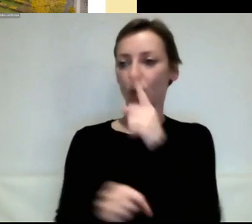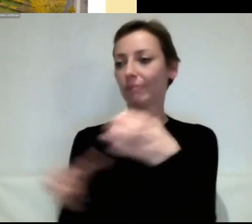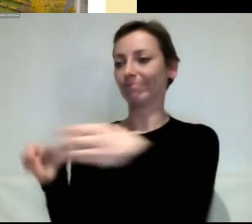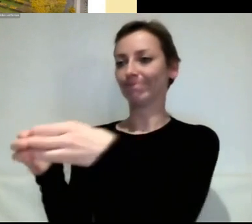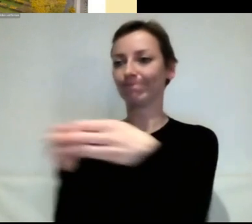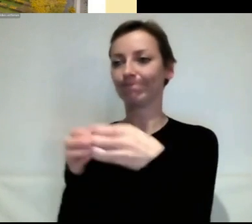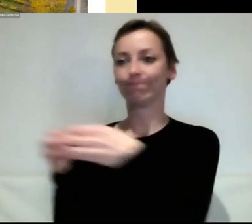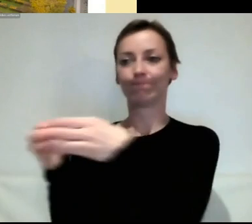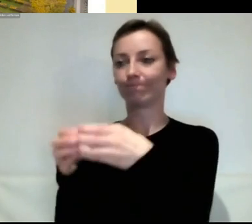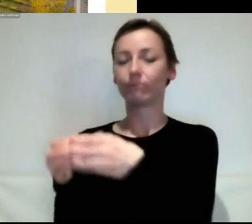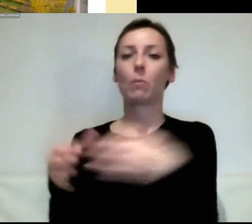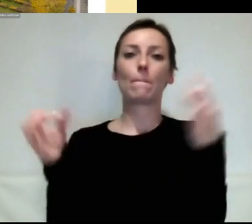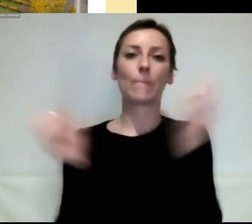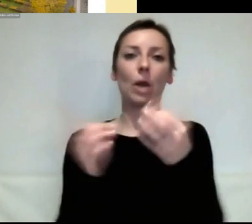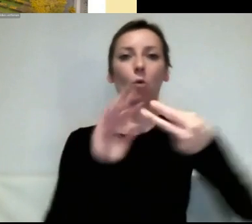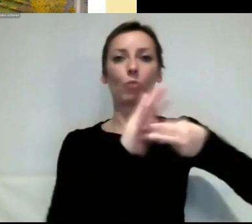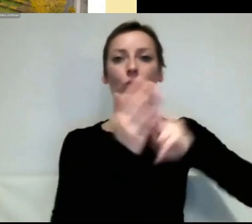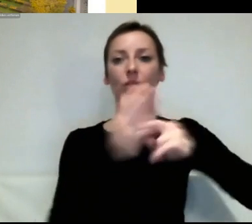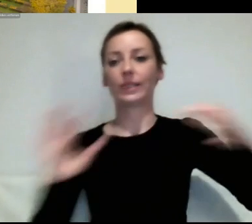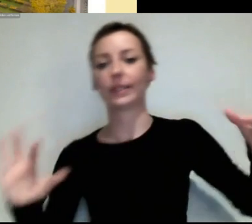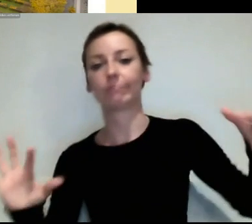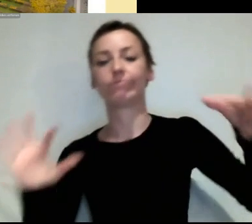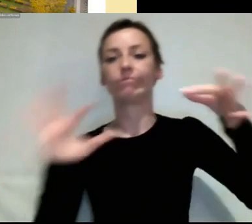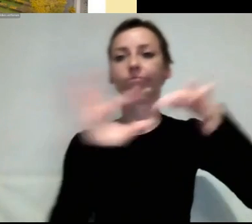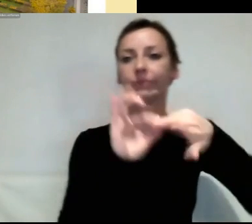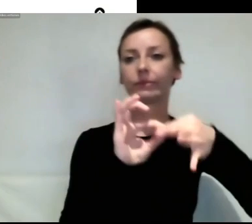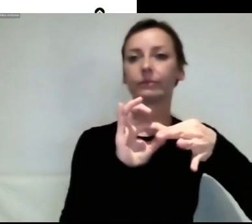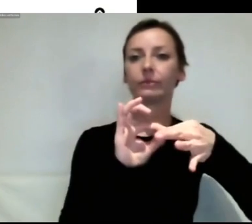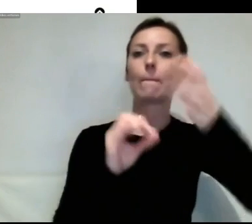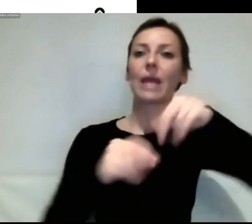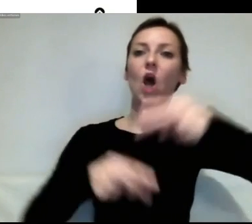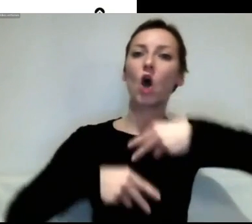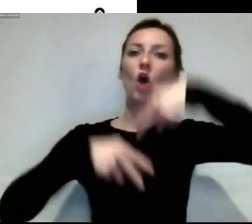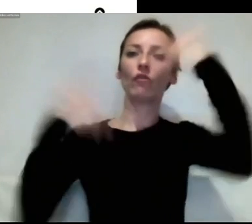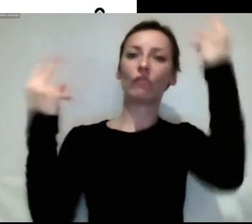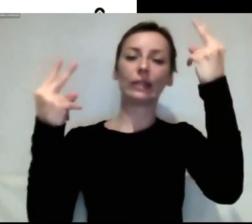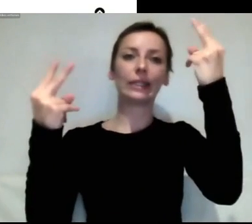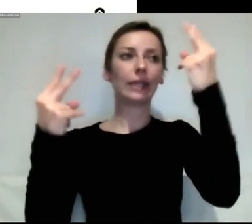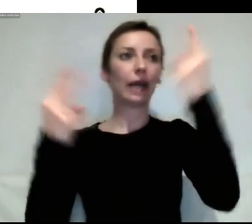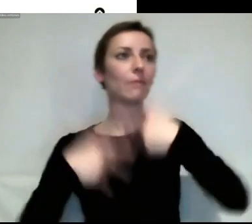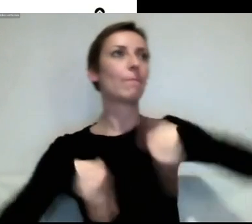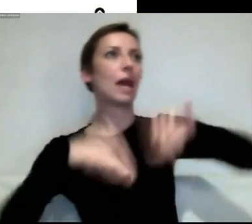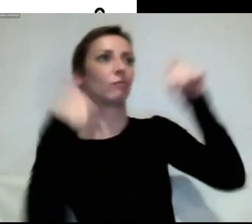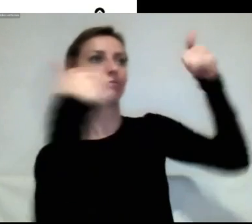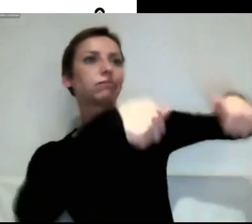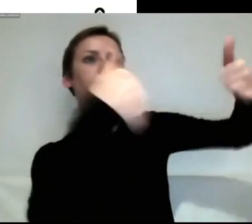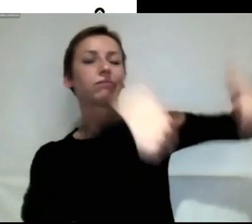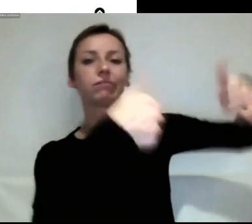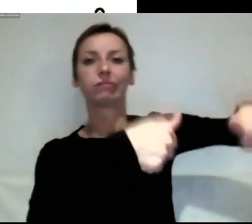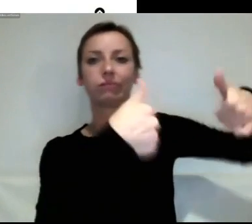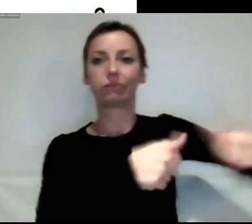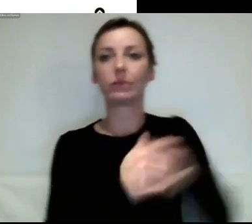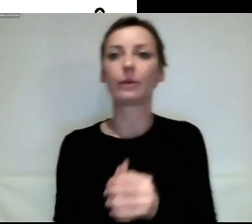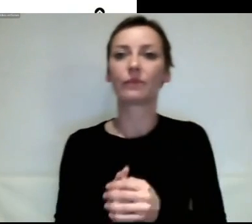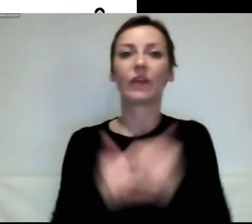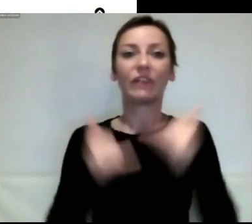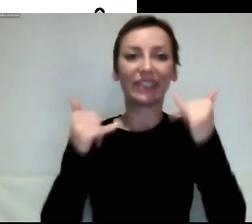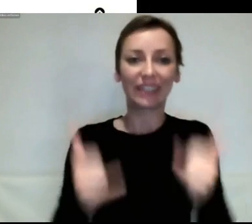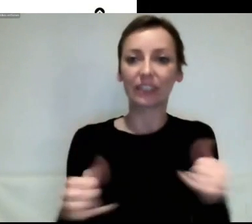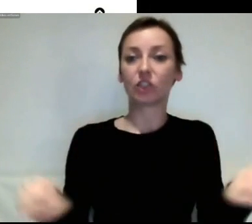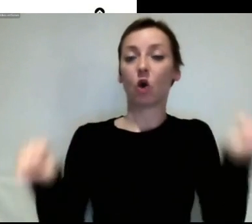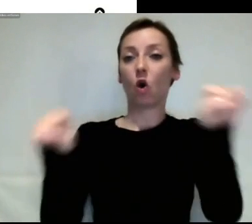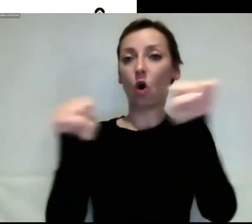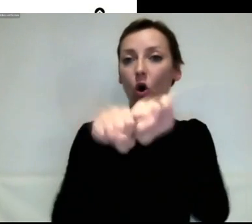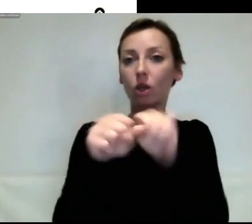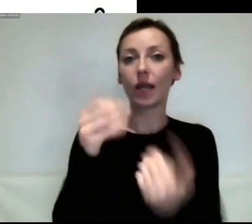deshalb haben wir von Klima Mitbestimmung jetzt eine Petition an den Deutschen Bundestag gestartet, die ist jetzt online. Es wäre